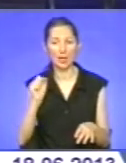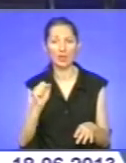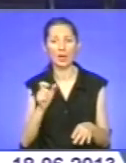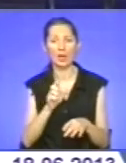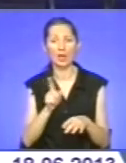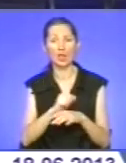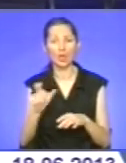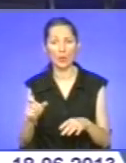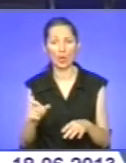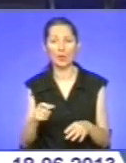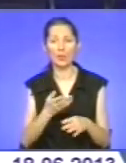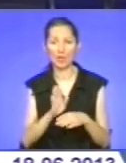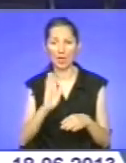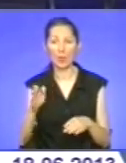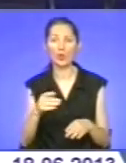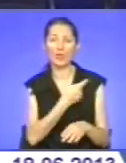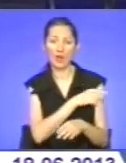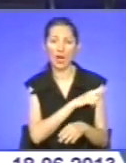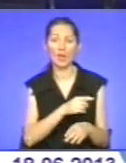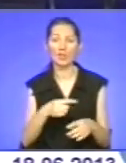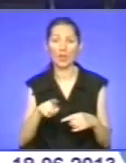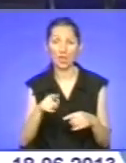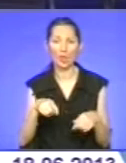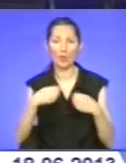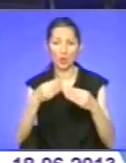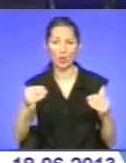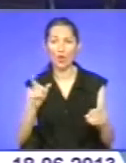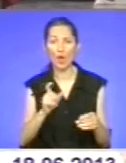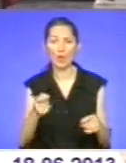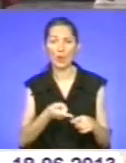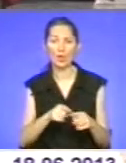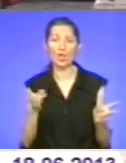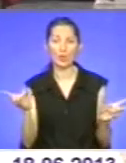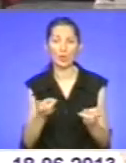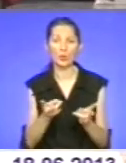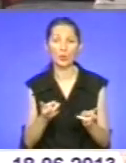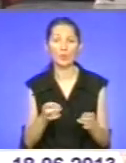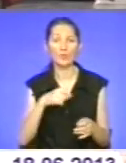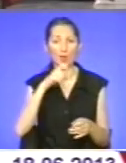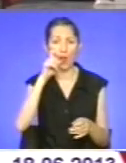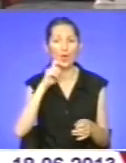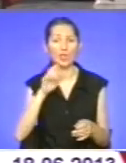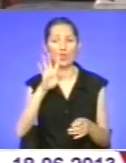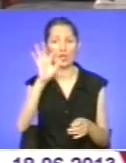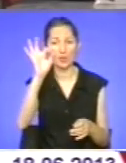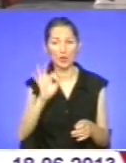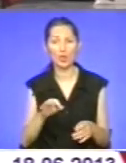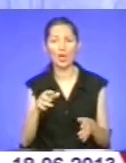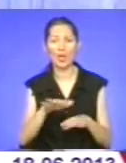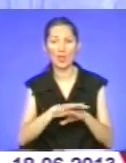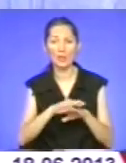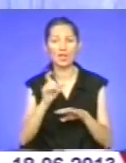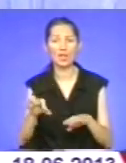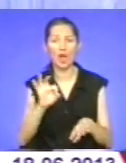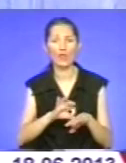роздадуть людям, які їх потребують. Детальніше дивимося далі. В Україні 4% населення хворіє на